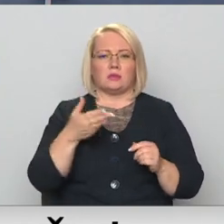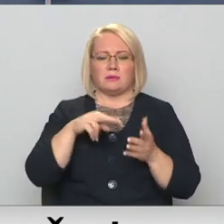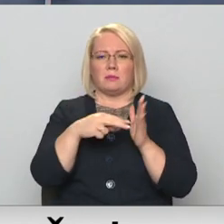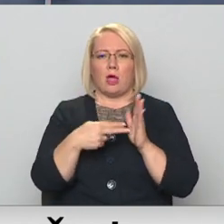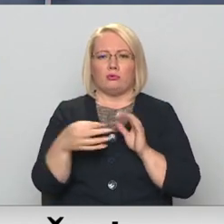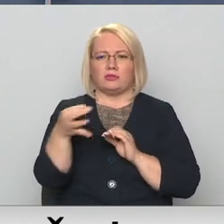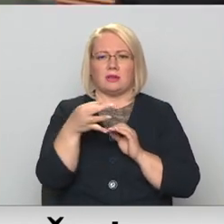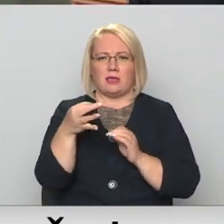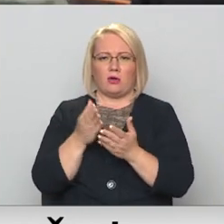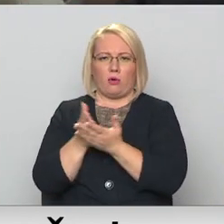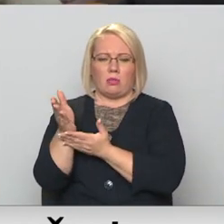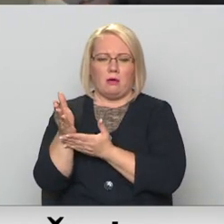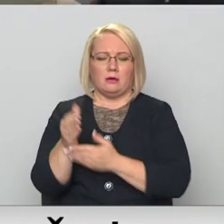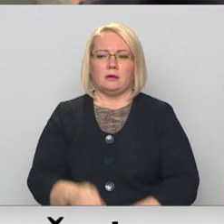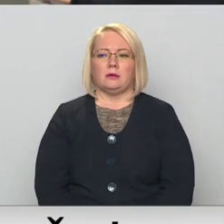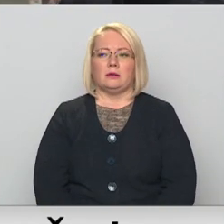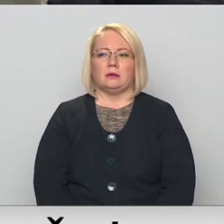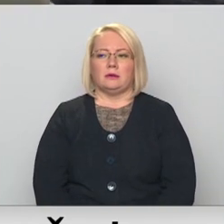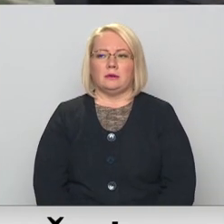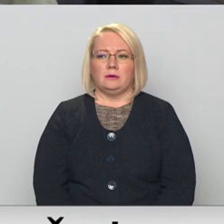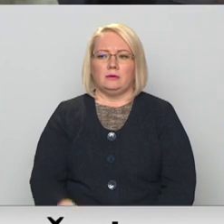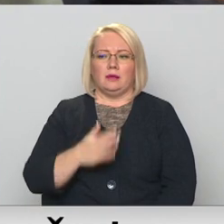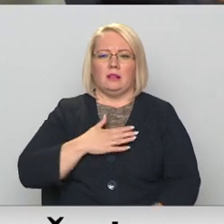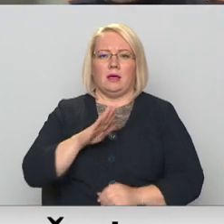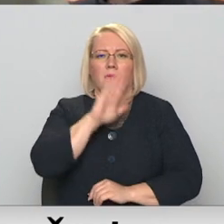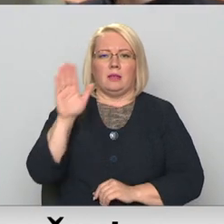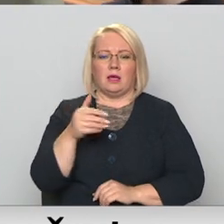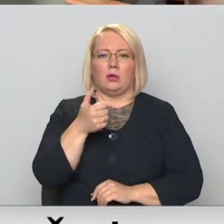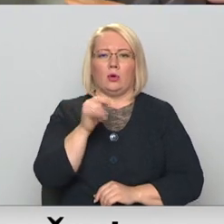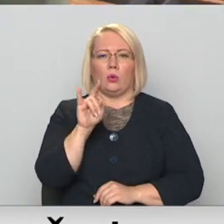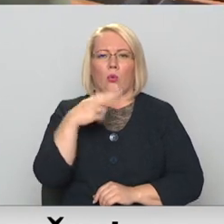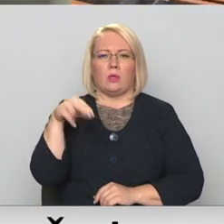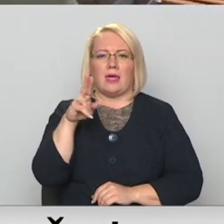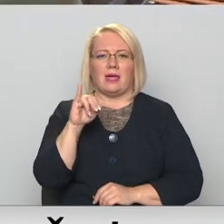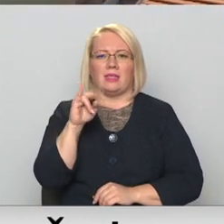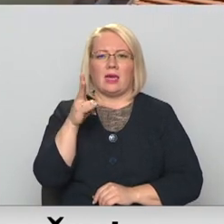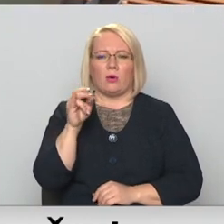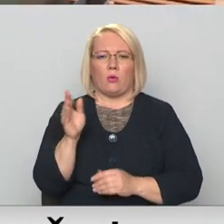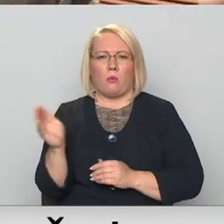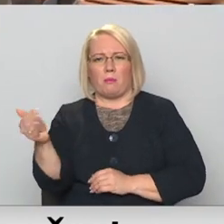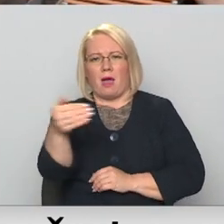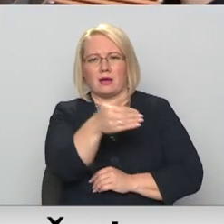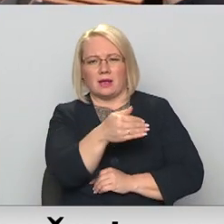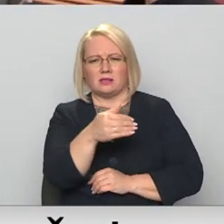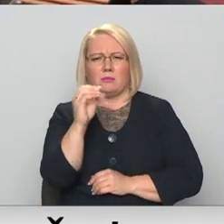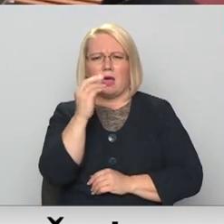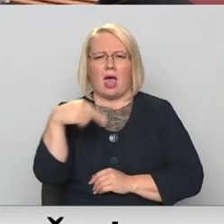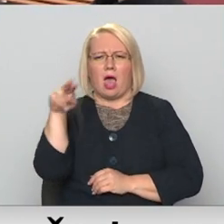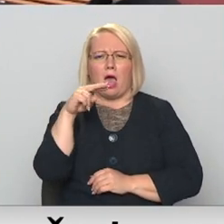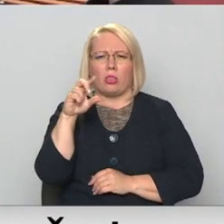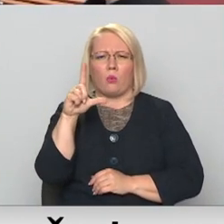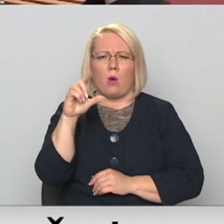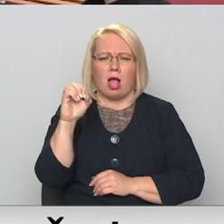reģionā. Labdien! Tas gudinieku pagrieziens ir tas, kas uz vienkus ir ēdo, lai gudinieku